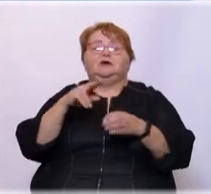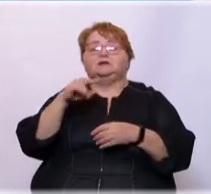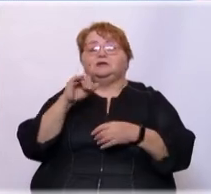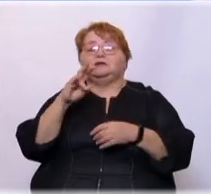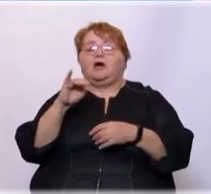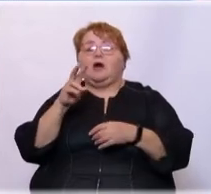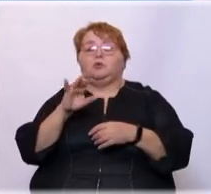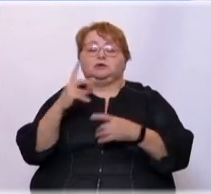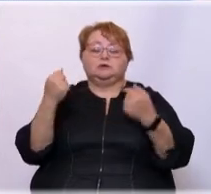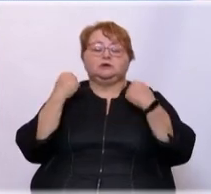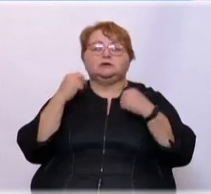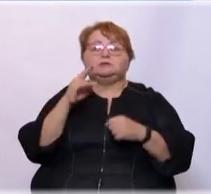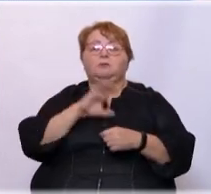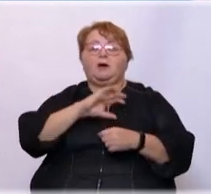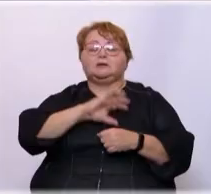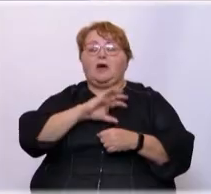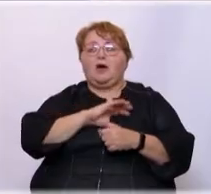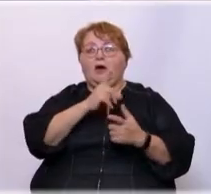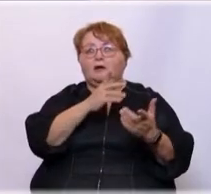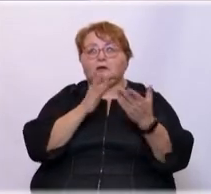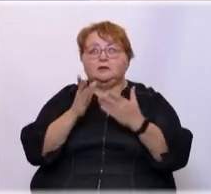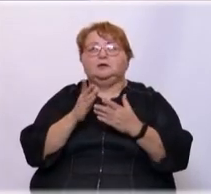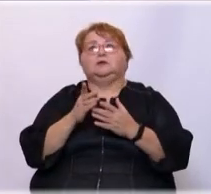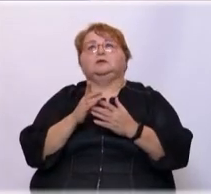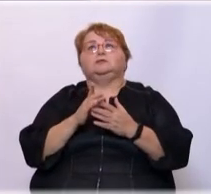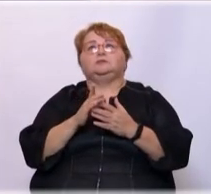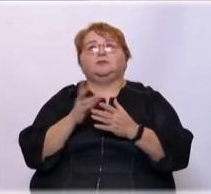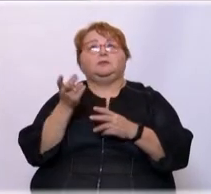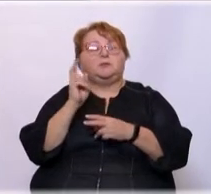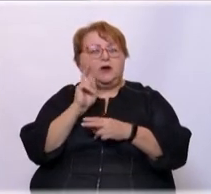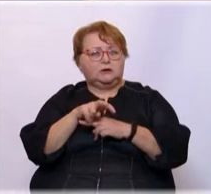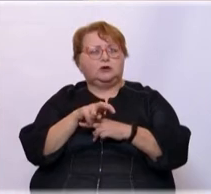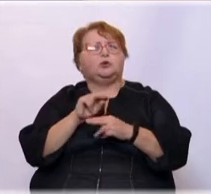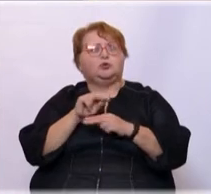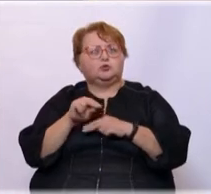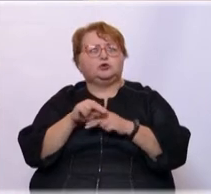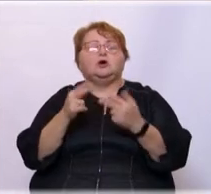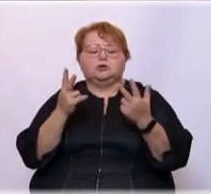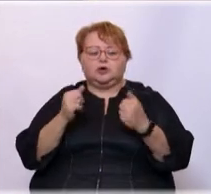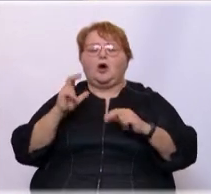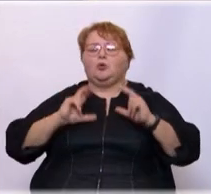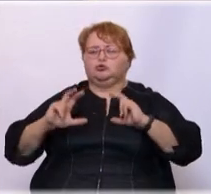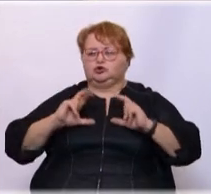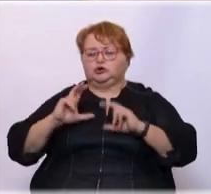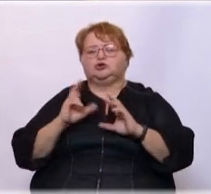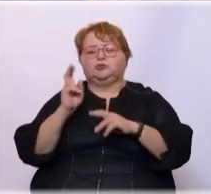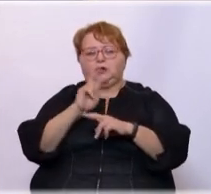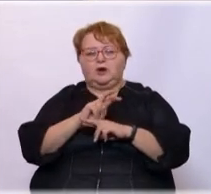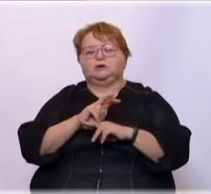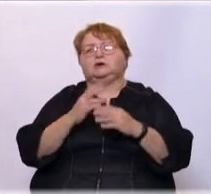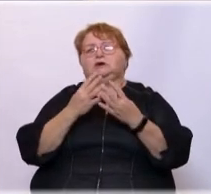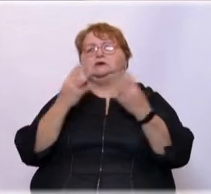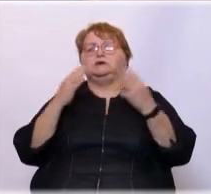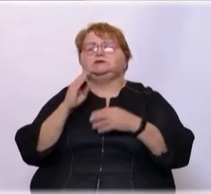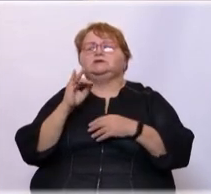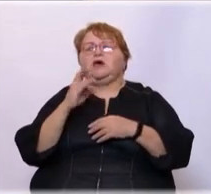«Спартака», Николая То есть реально звезды футбола, когда приходили в училище? Да, в училище приходили, на сцене сидели и